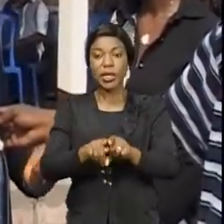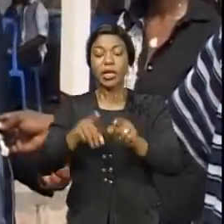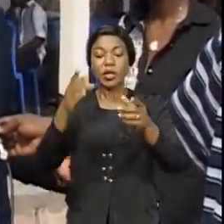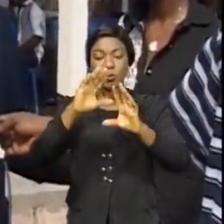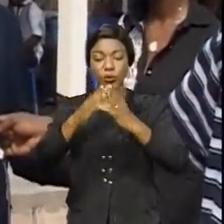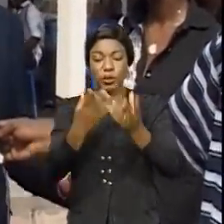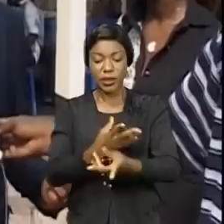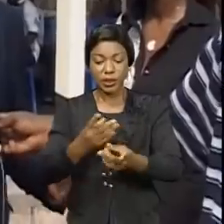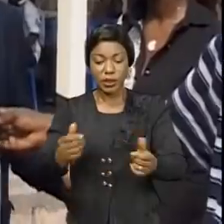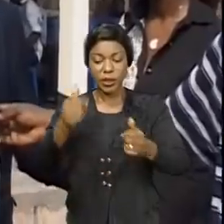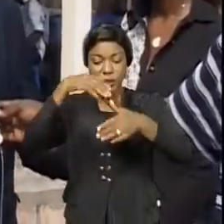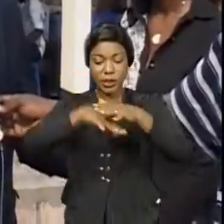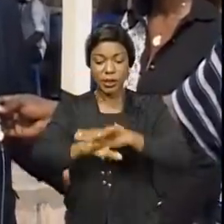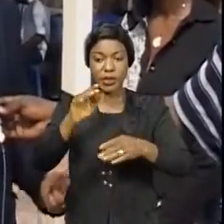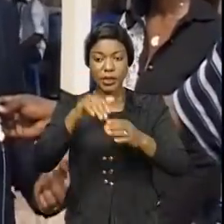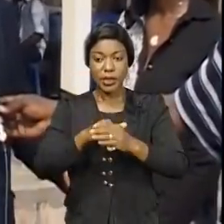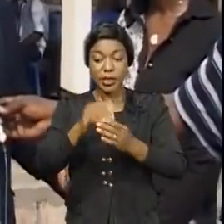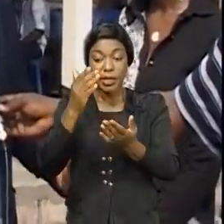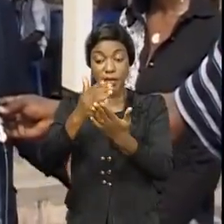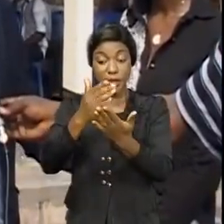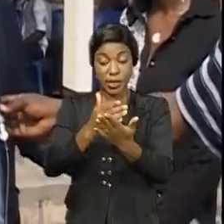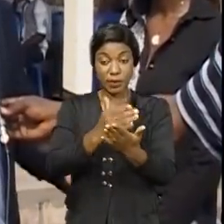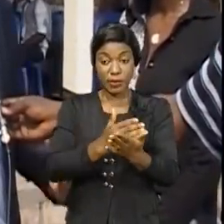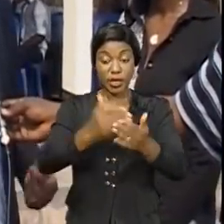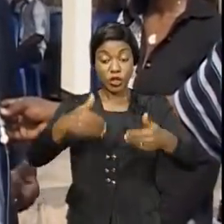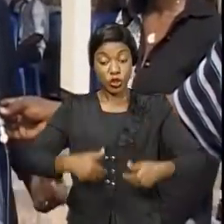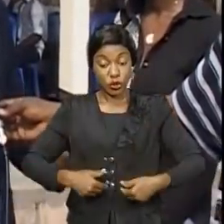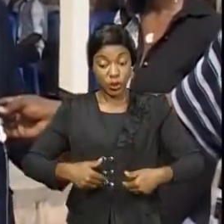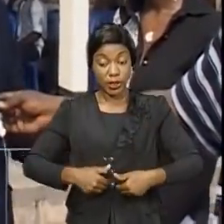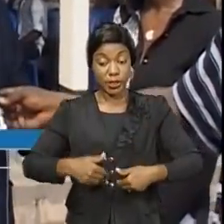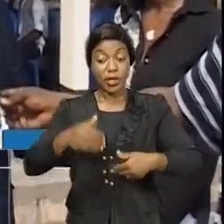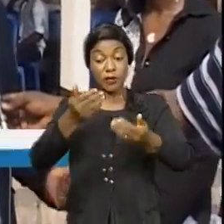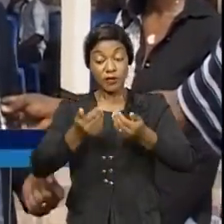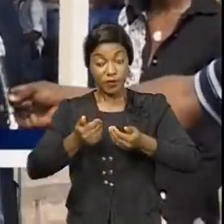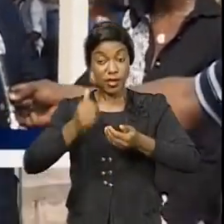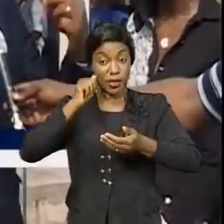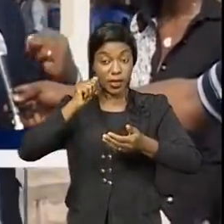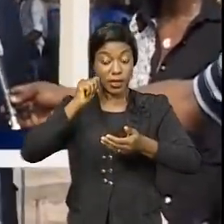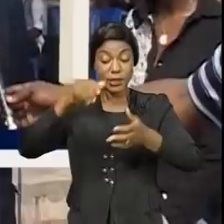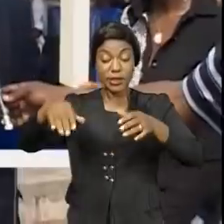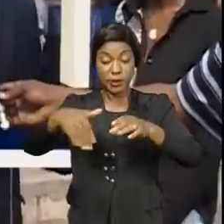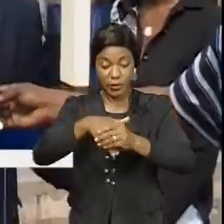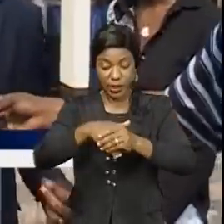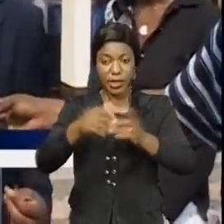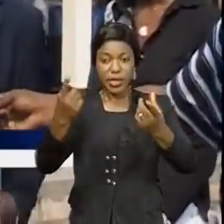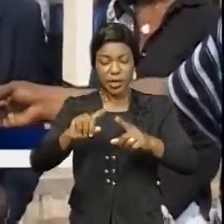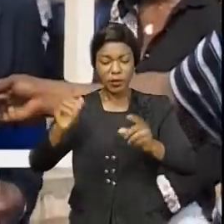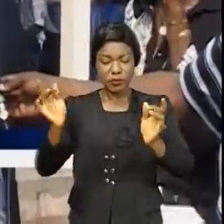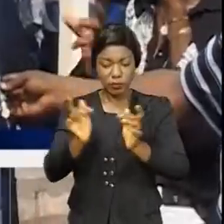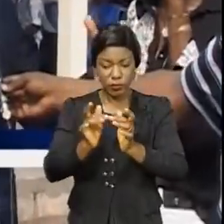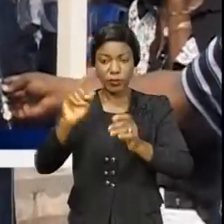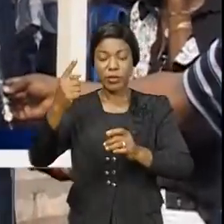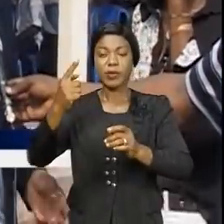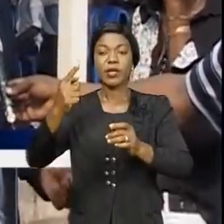résultats soient intégrés parmi les éléments que les jeunes peuvent s'échanger au premier contact. Quand ils se rencontrent pour la première fois,